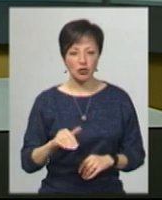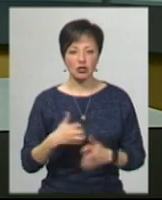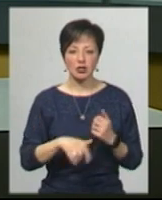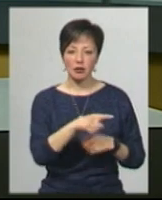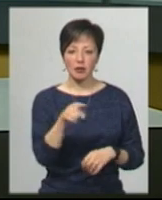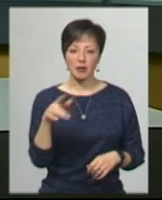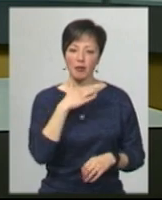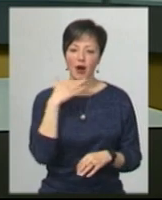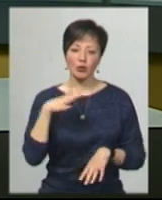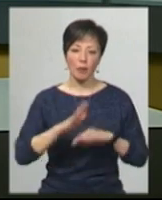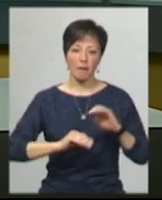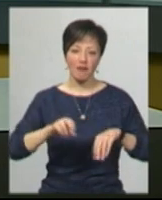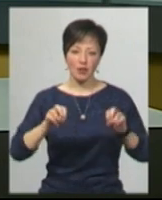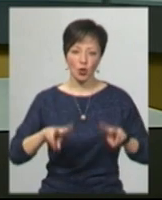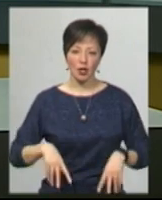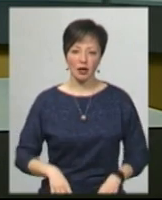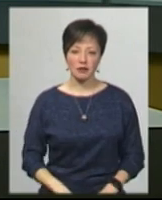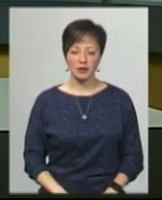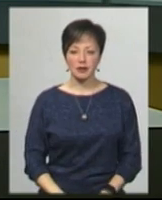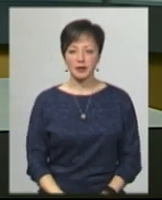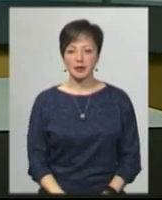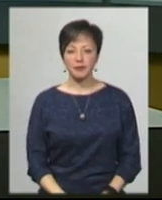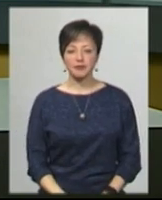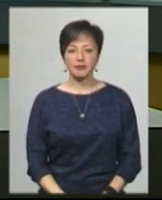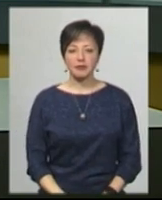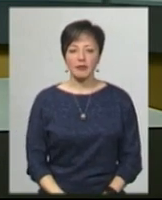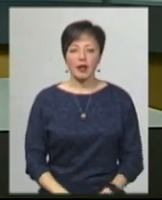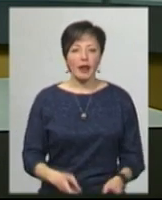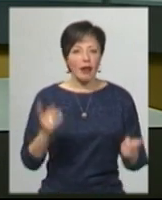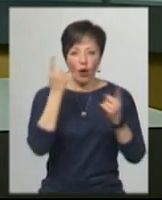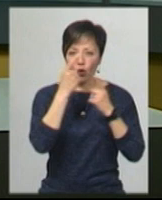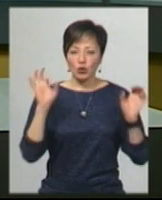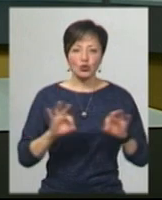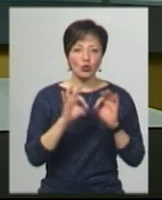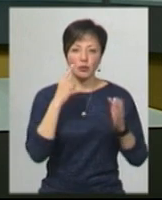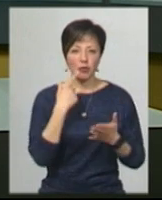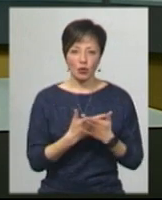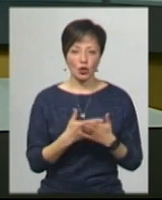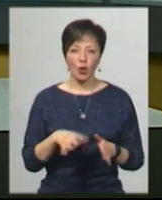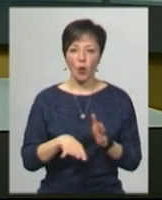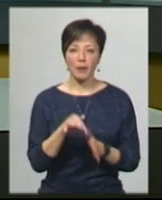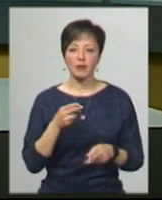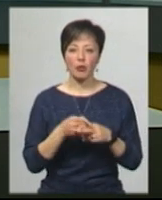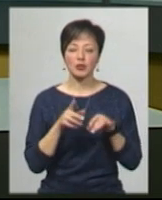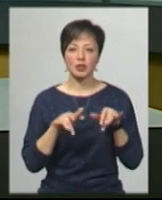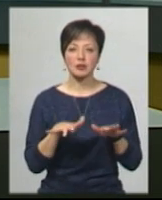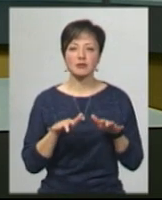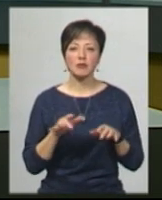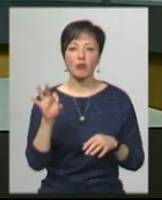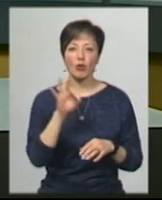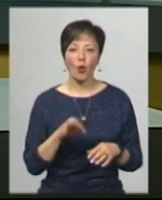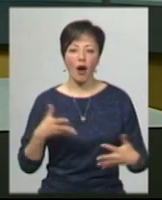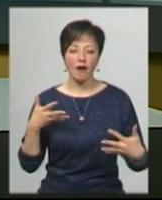них багато професіоналів. Не оголошено жодної підозри та не обрано запобіжного заходу у справі стосовно